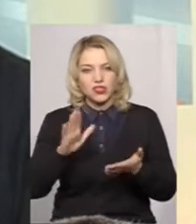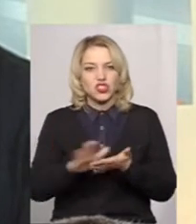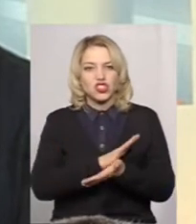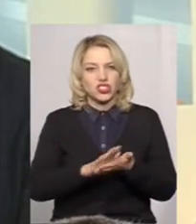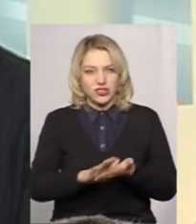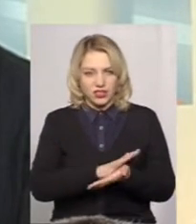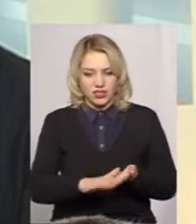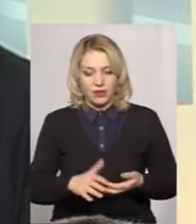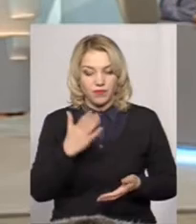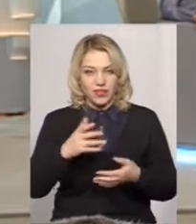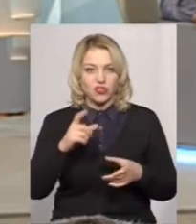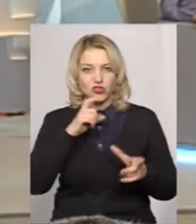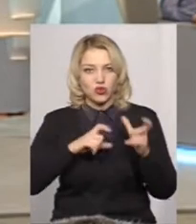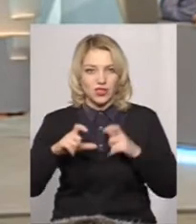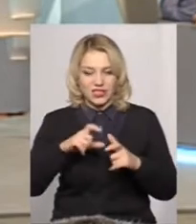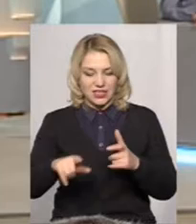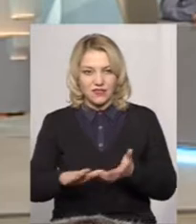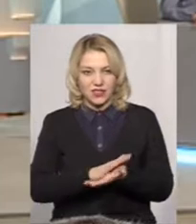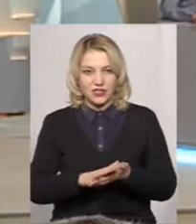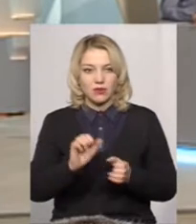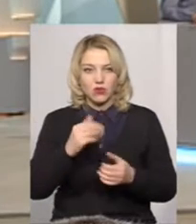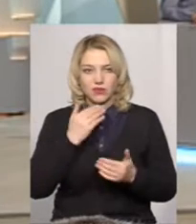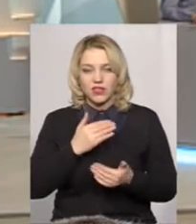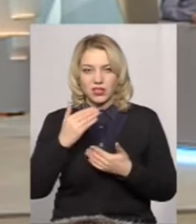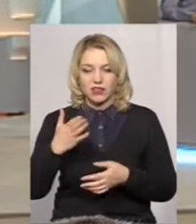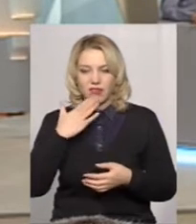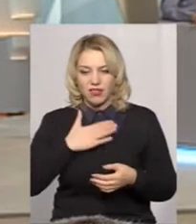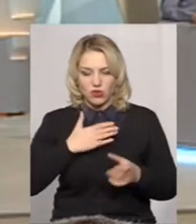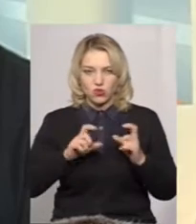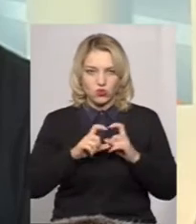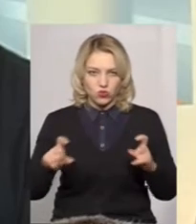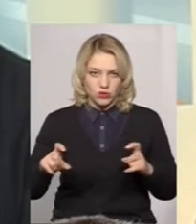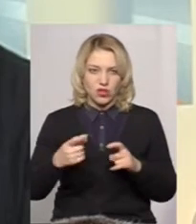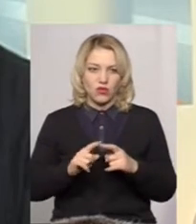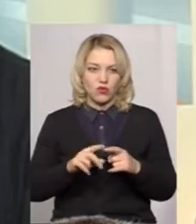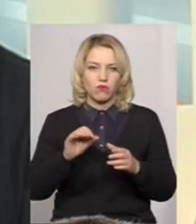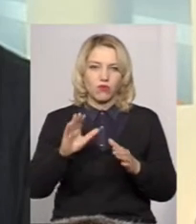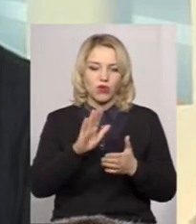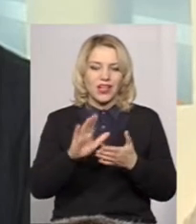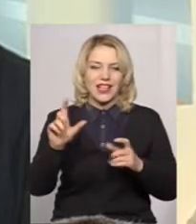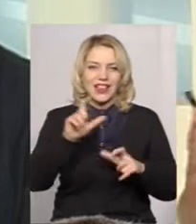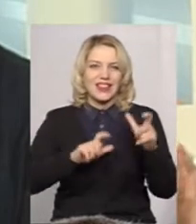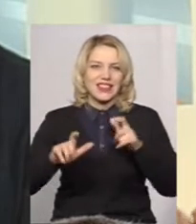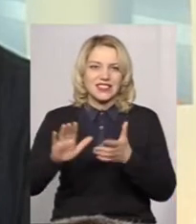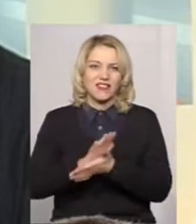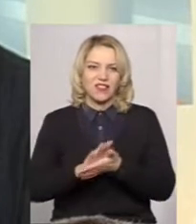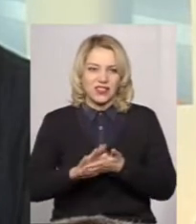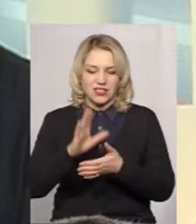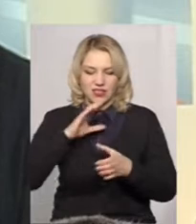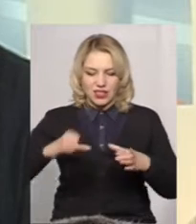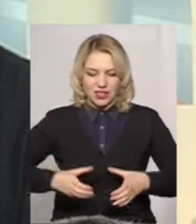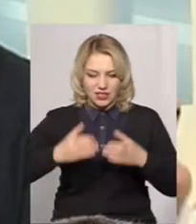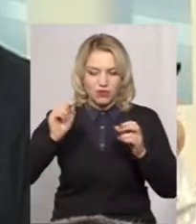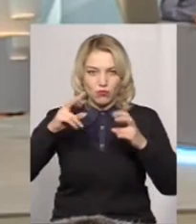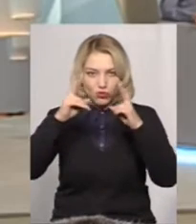Якщо провести цю дезінфекцію, до речі, вони можуть звертатися в нашу установу, ми надаємо такі послуги по дезінфекції керниці. Обстежити цю